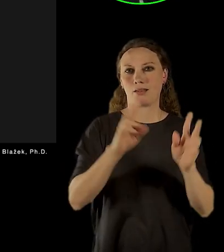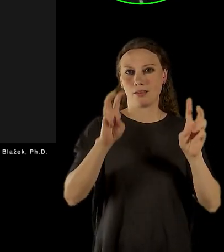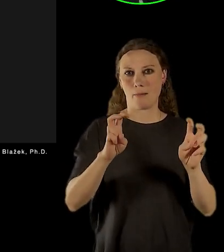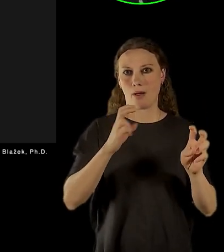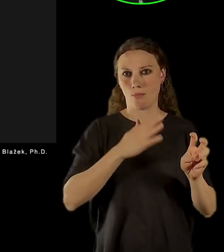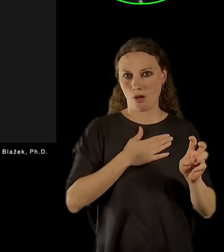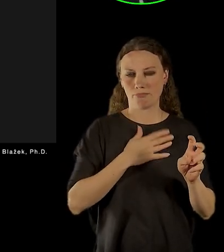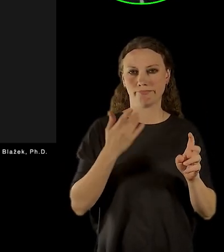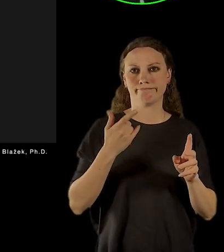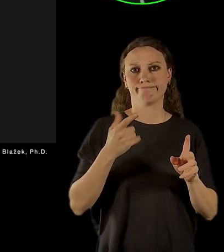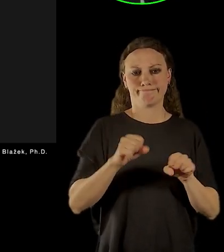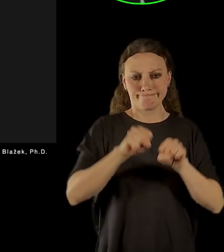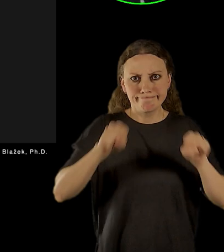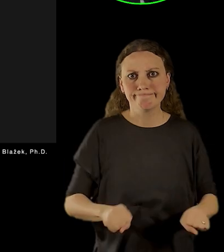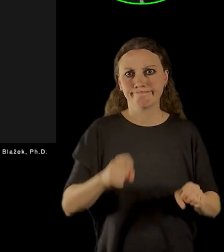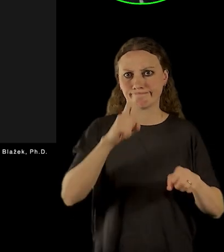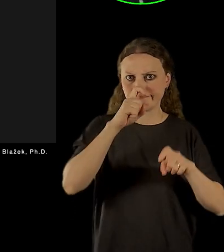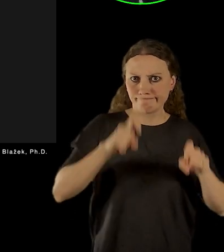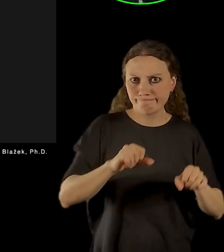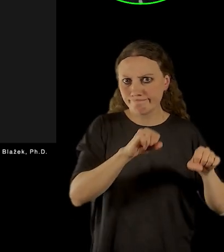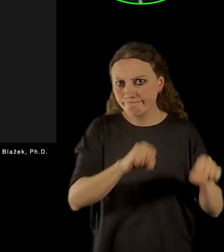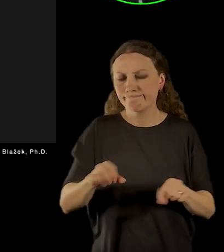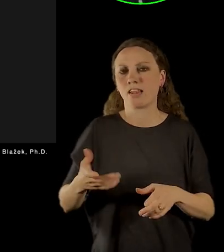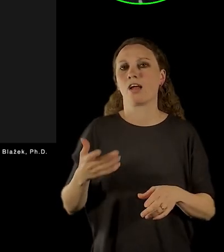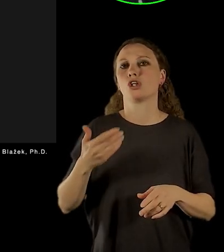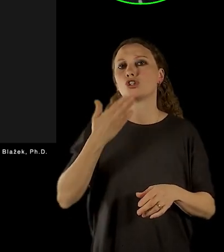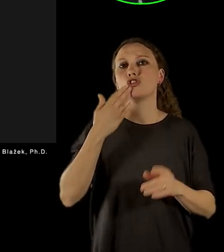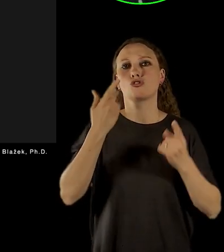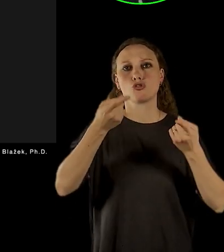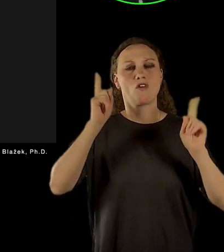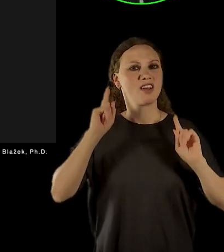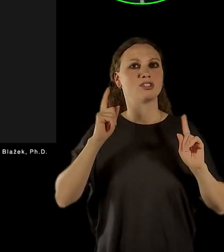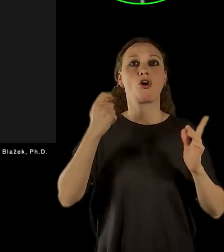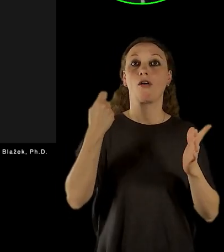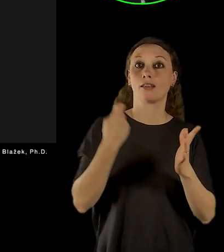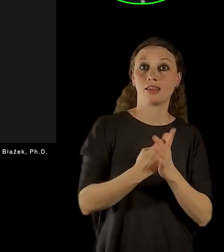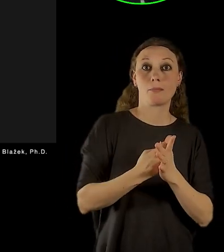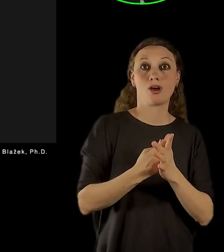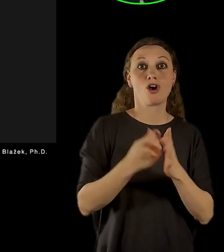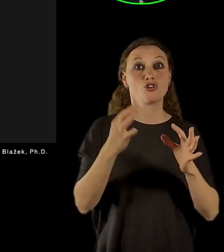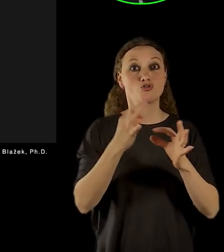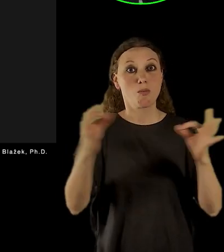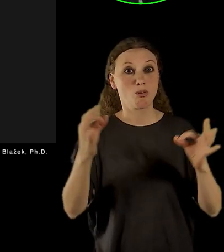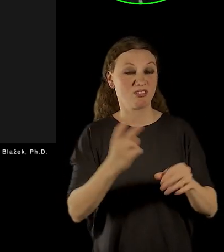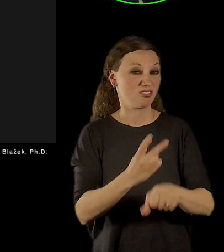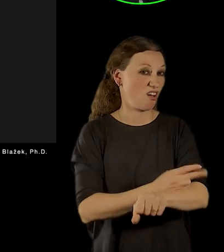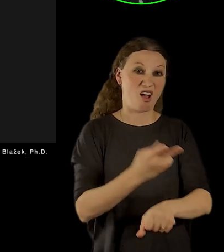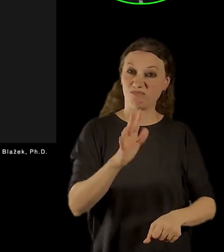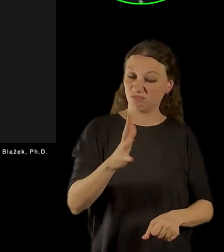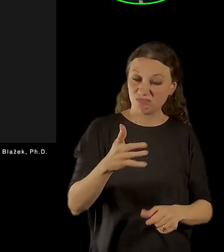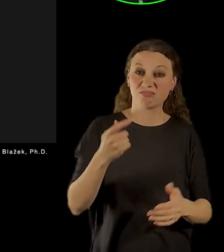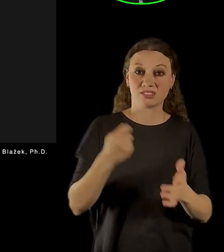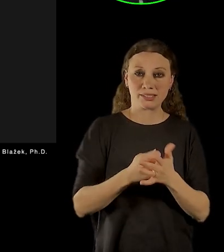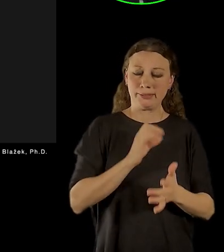téma totalitarismu, téma Československa jako nesamozřejmého státu, který je pro nás